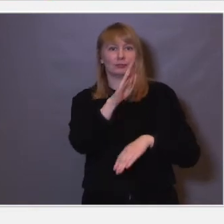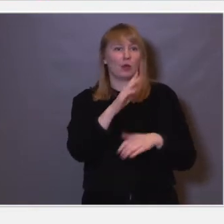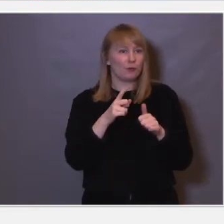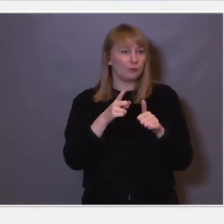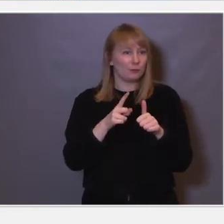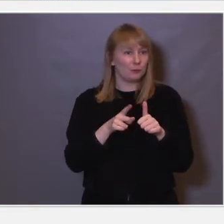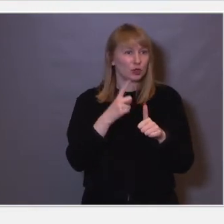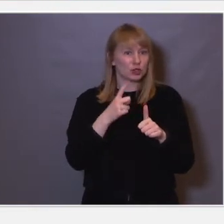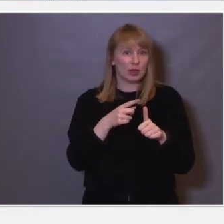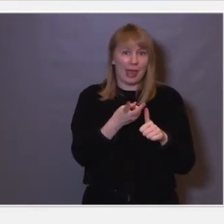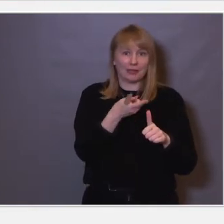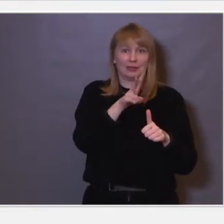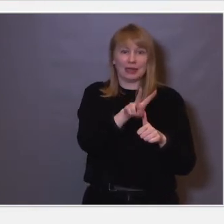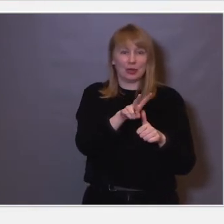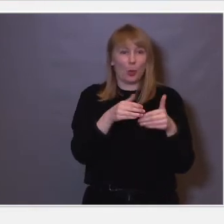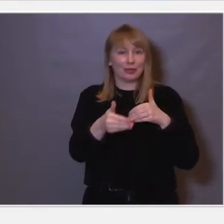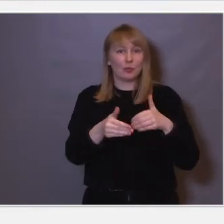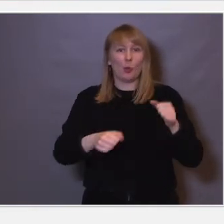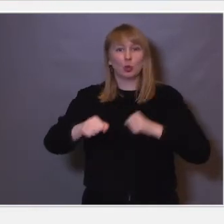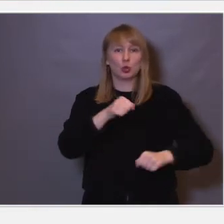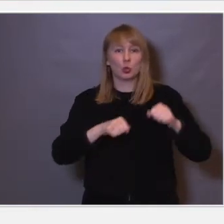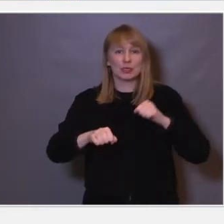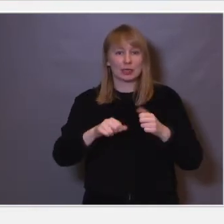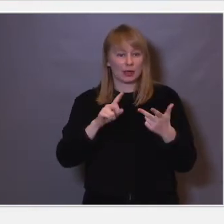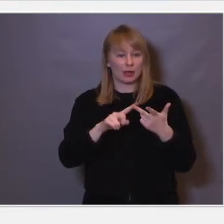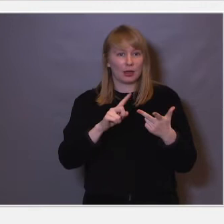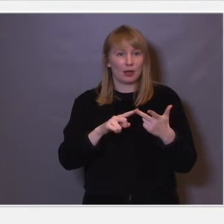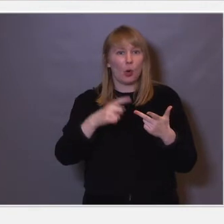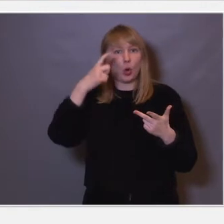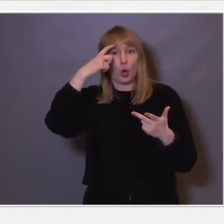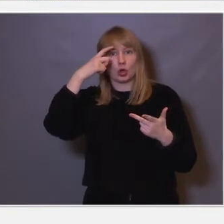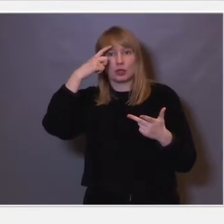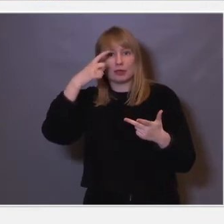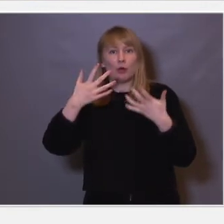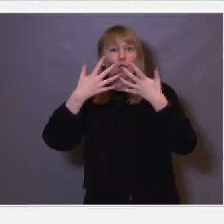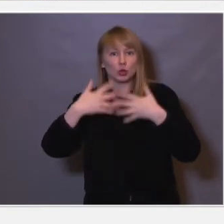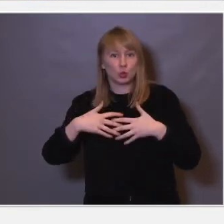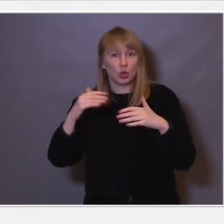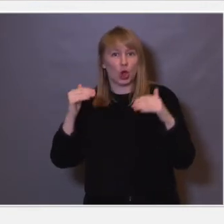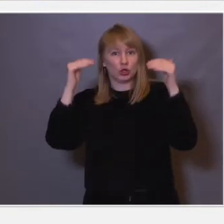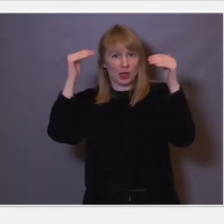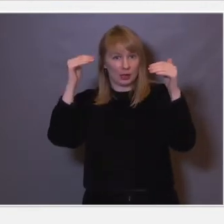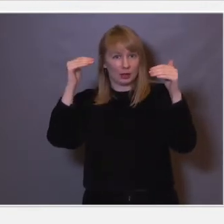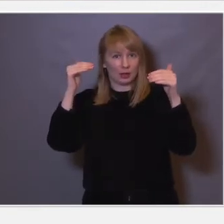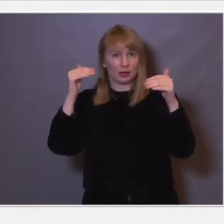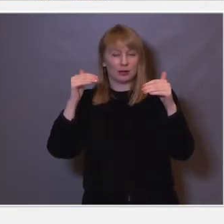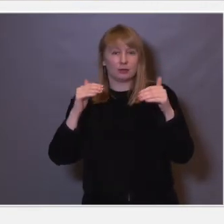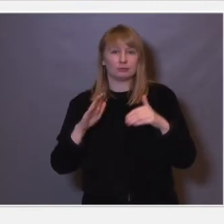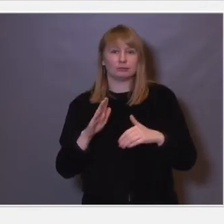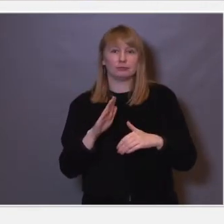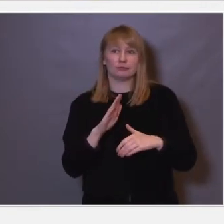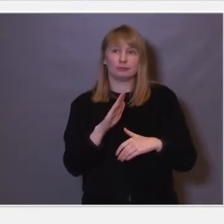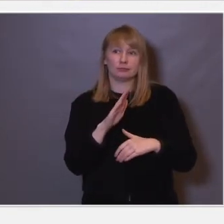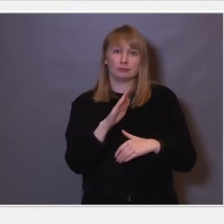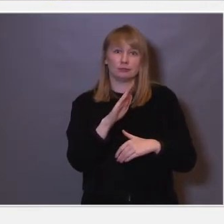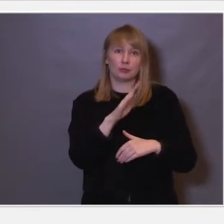stor evne til endring, og så kommer motoriske områder, og til slutt er høyere kognitivfunksjoner som varer helt opp, nå tror man at